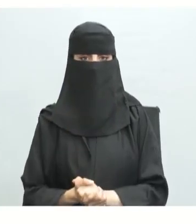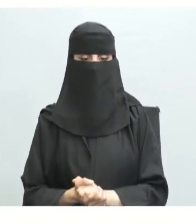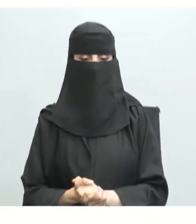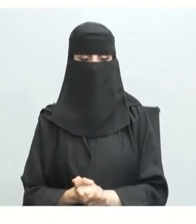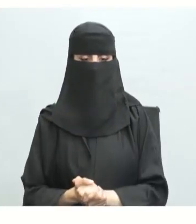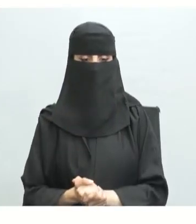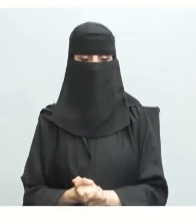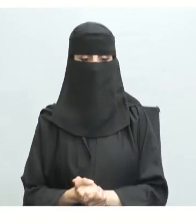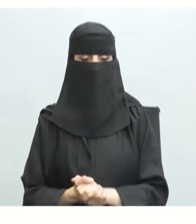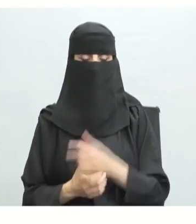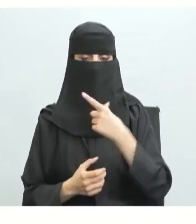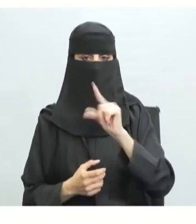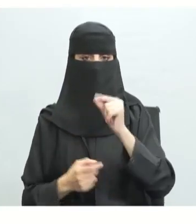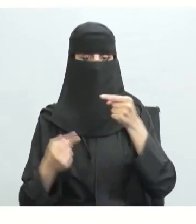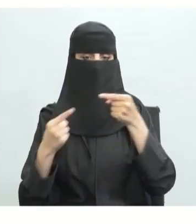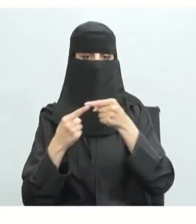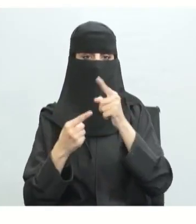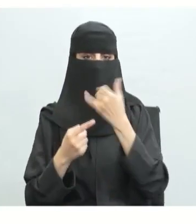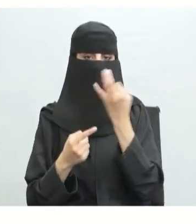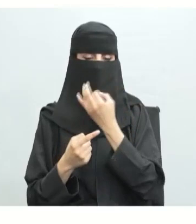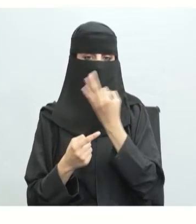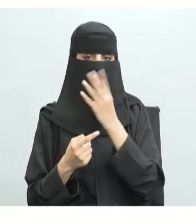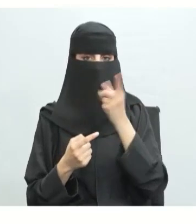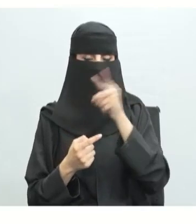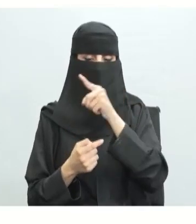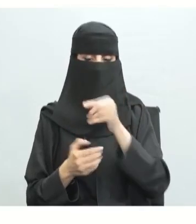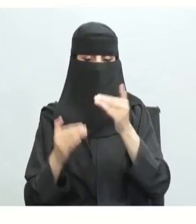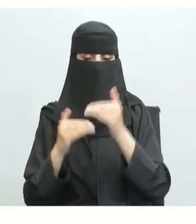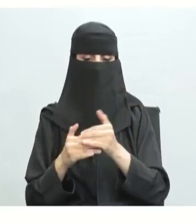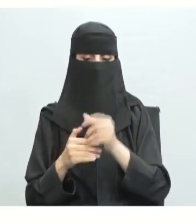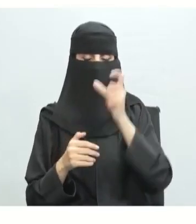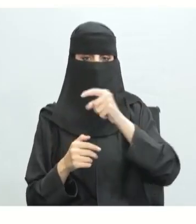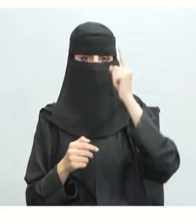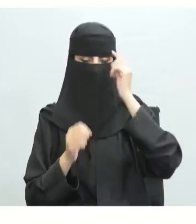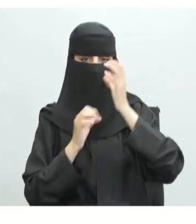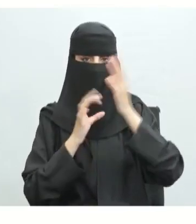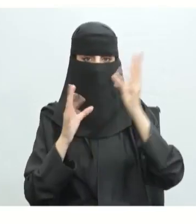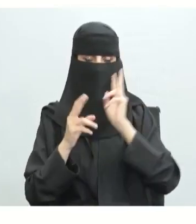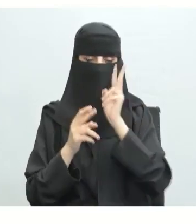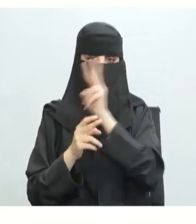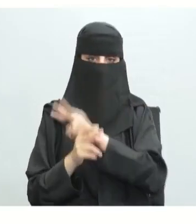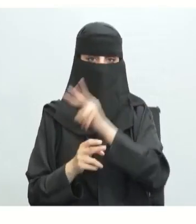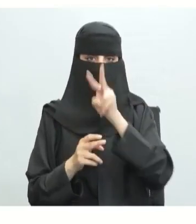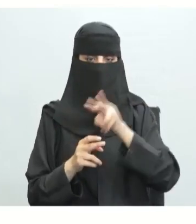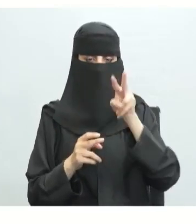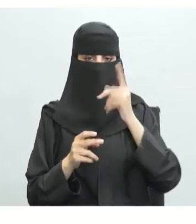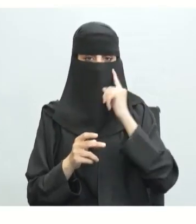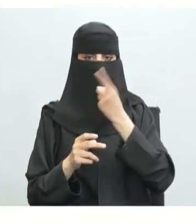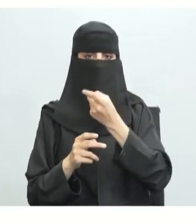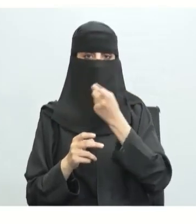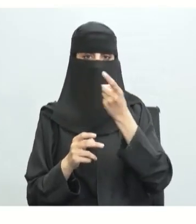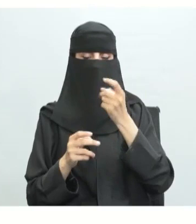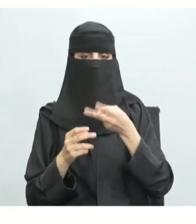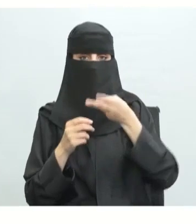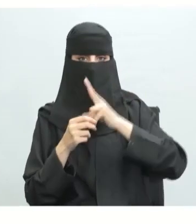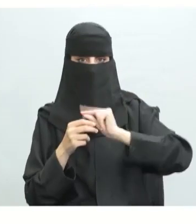جميل أحسنتم هنا في حالة المعارضة أيضاً والعاقل من التعظى بغيره عبارة أيضاً استخدمها الكاتب للتحذير من تدخل الدولة